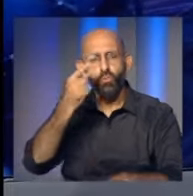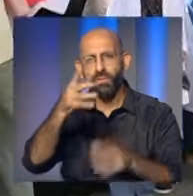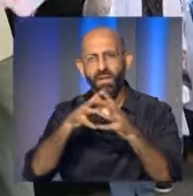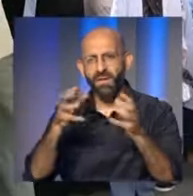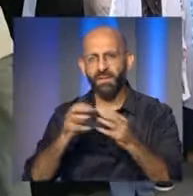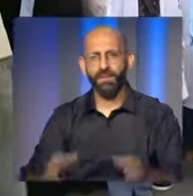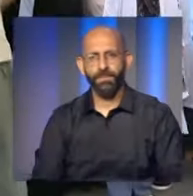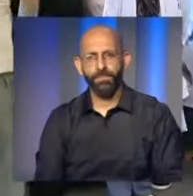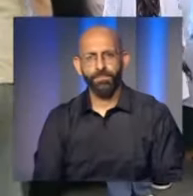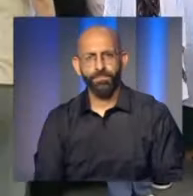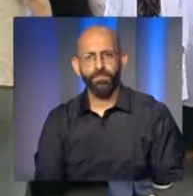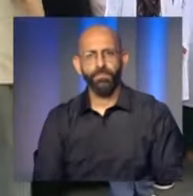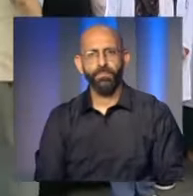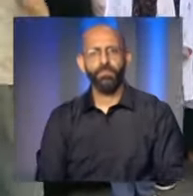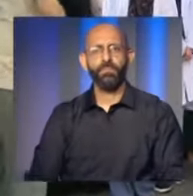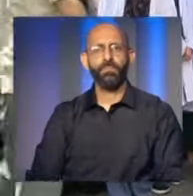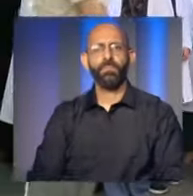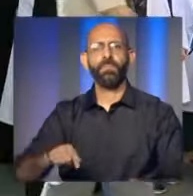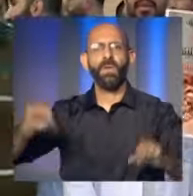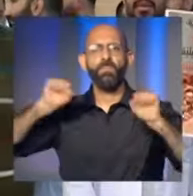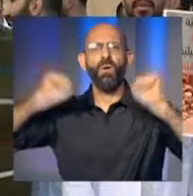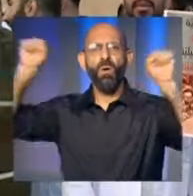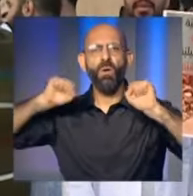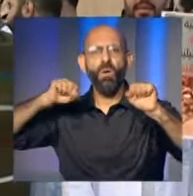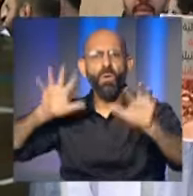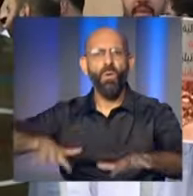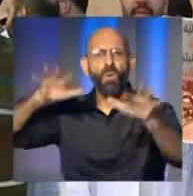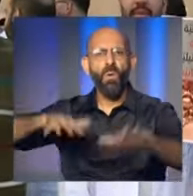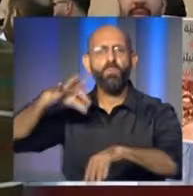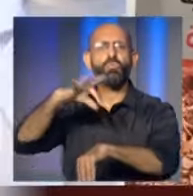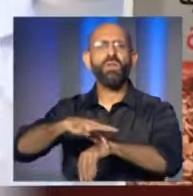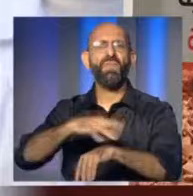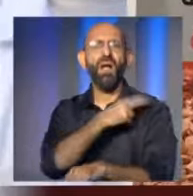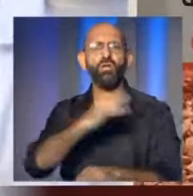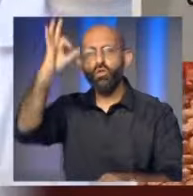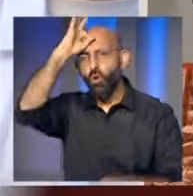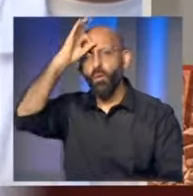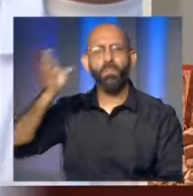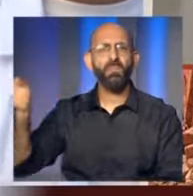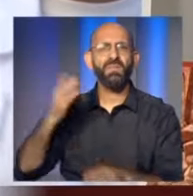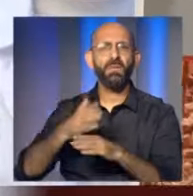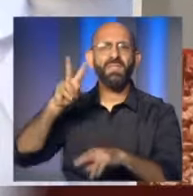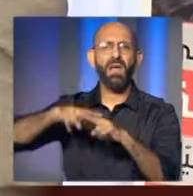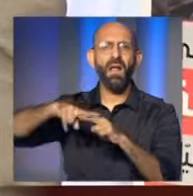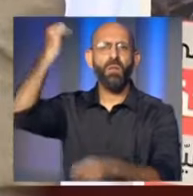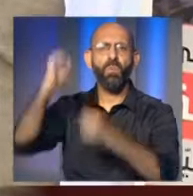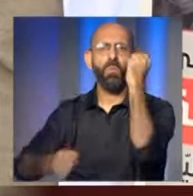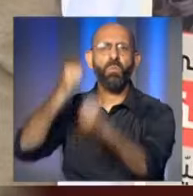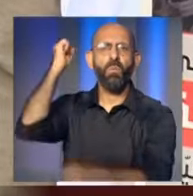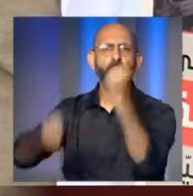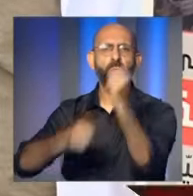تضامناً مع المستشفيات والتواقم الطبية والصحية في الجنوب وشجباً